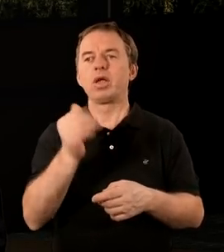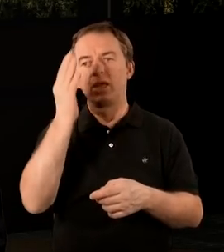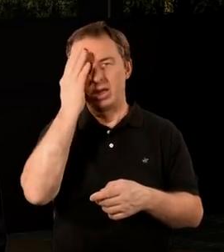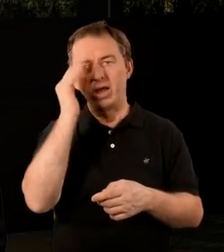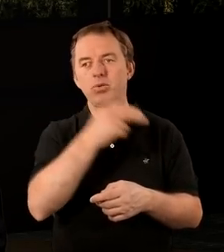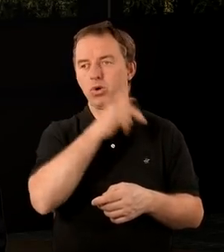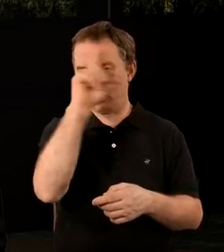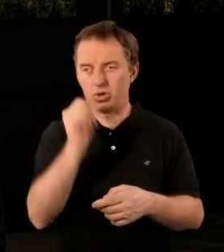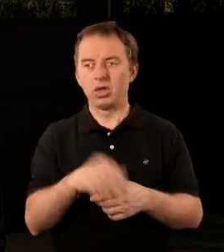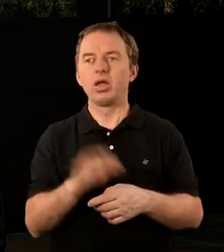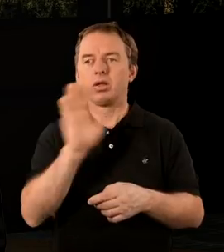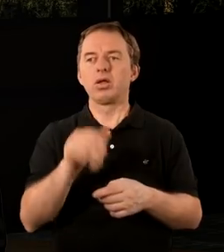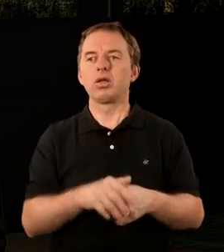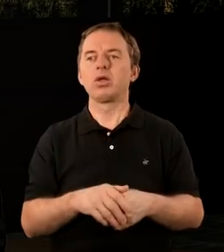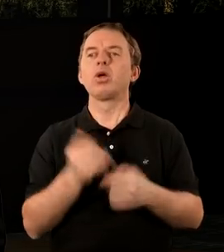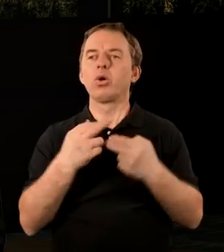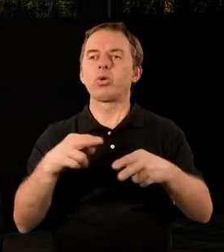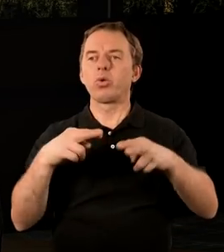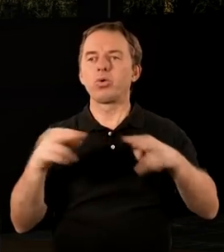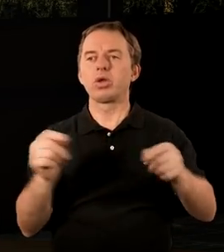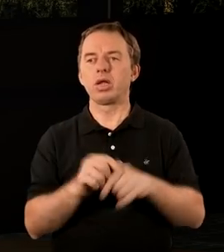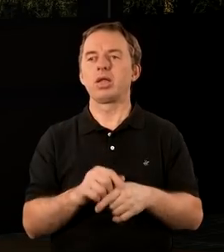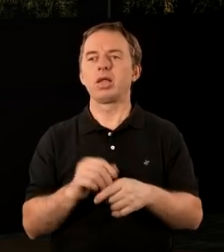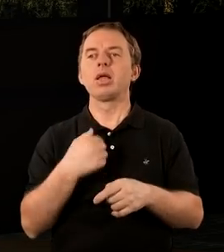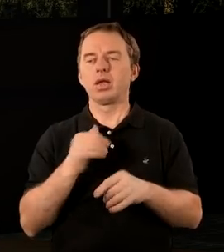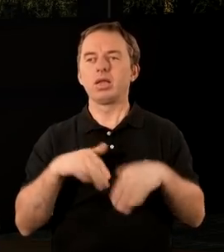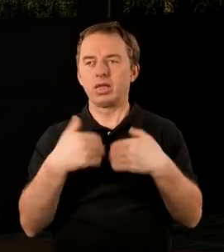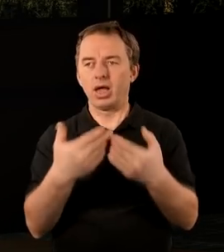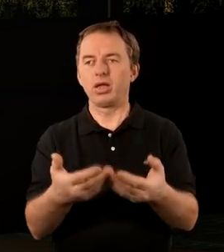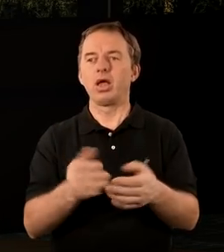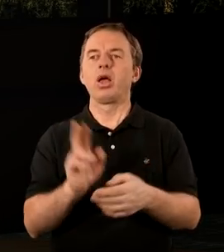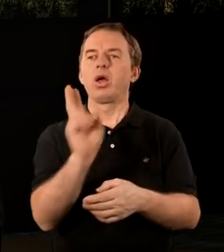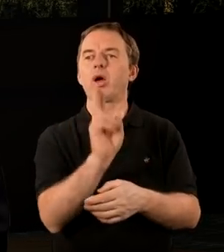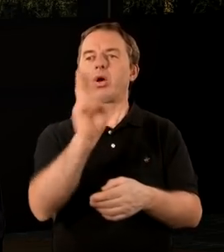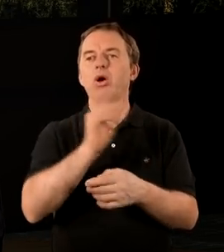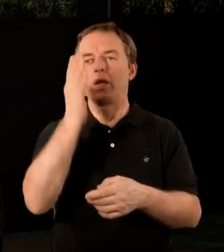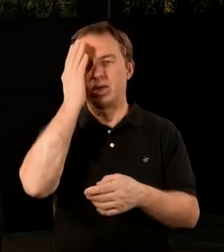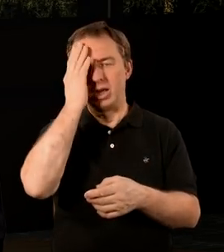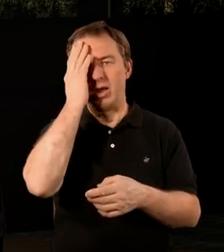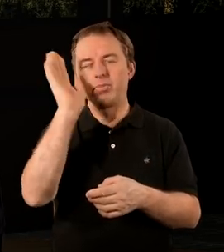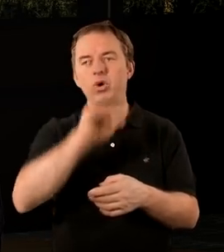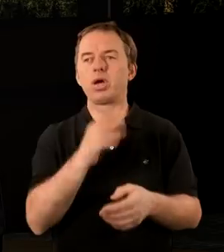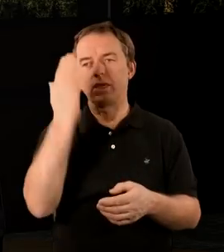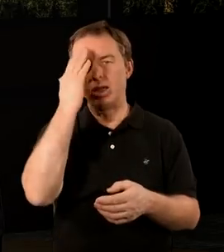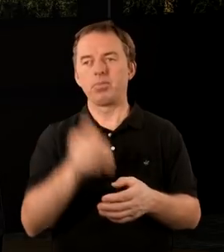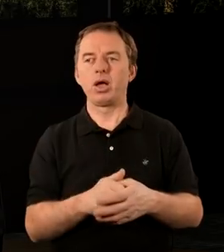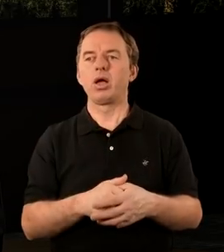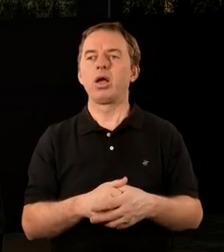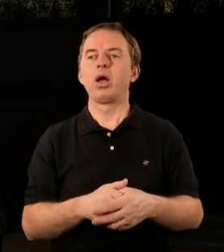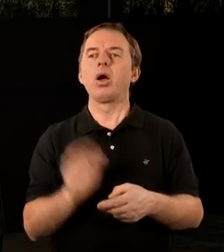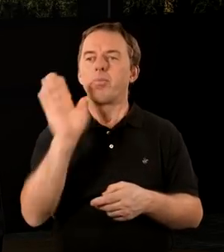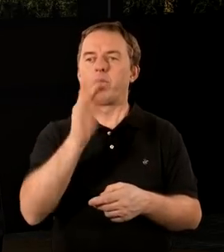że znamy ludzi, albo że znamy Boga, z tym może być różnie, prawda? I nas nam się zdaje, że kogoś znamy lub Pana Boga znamy.